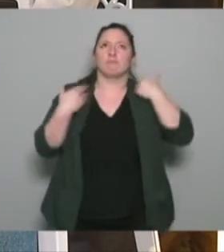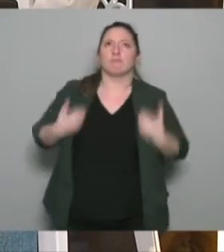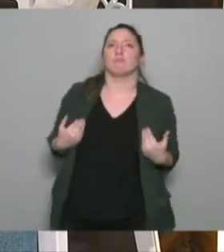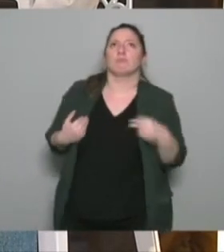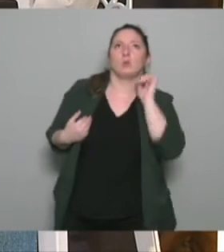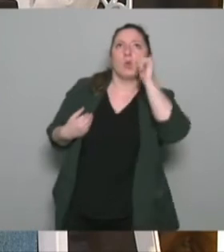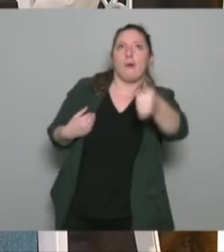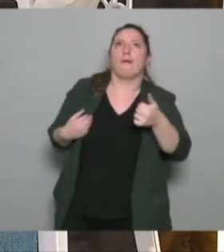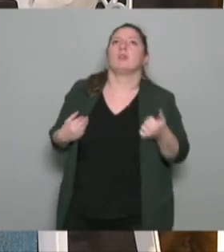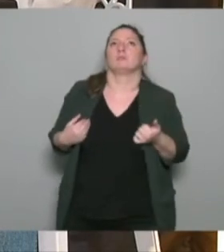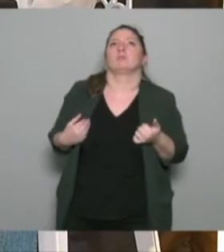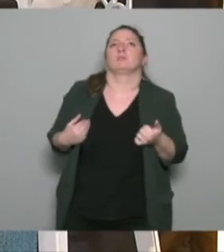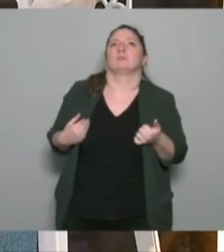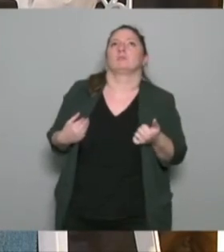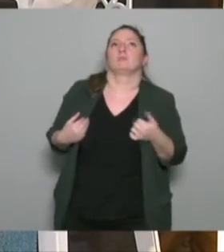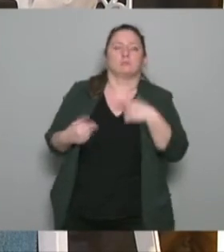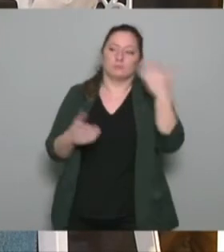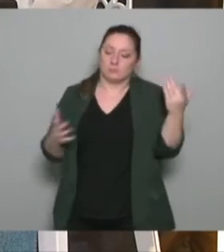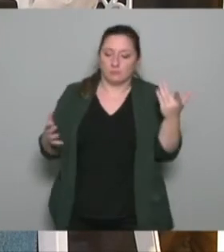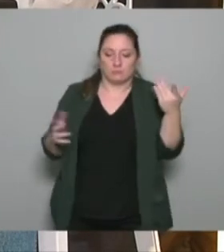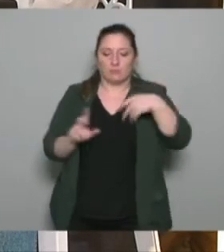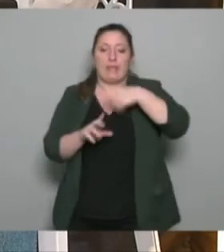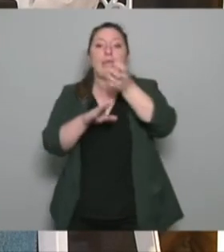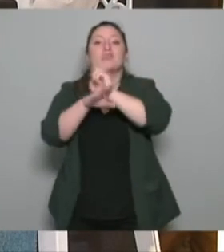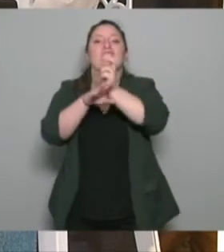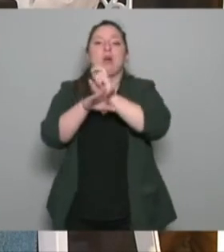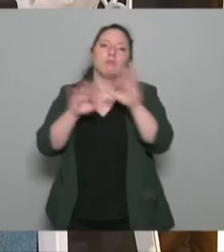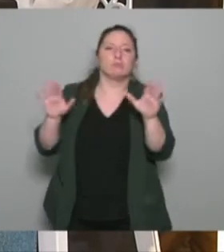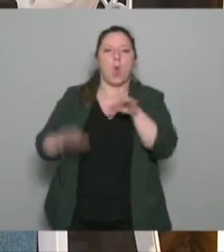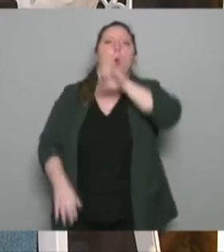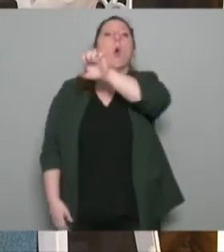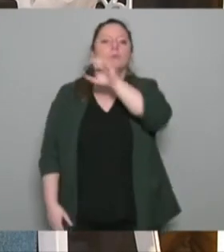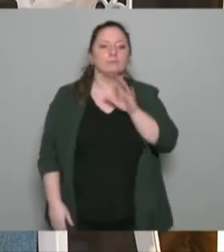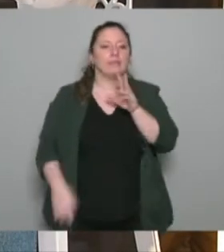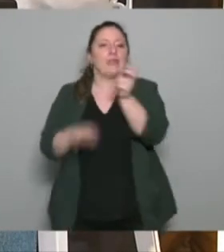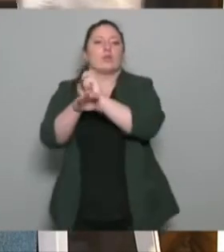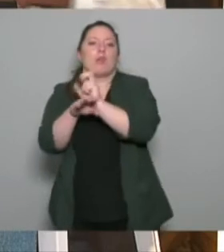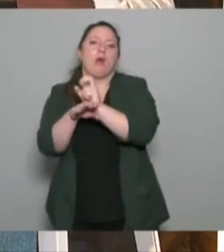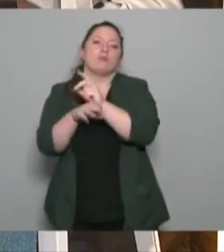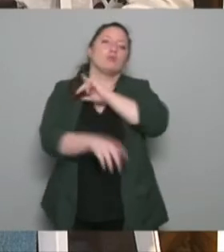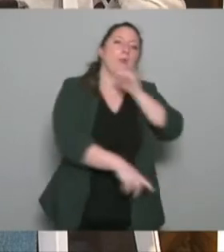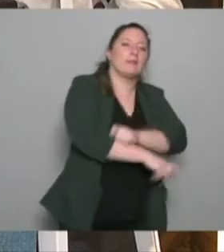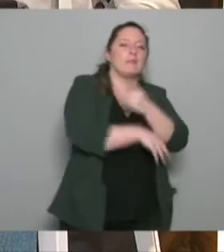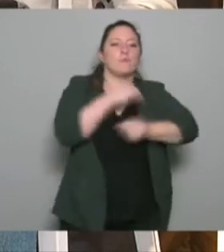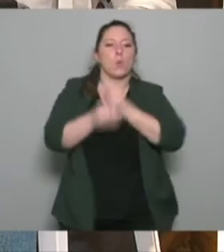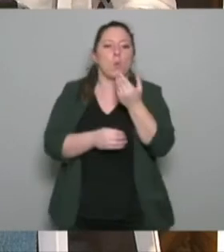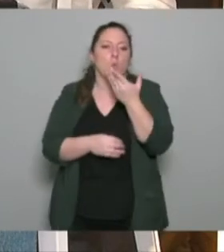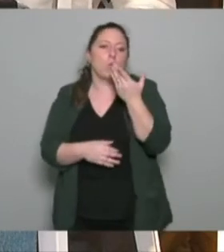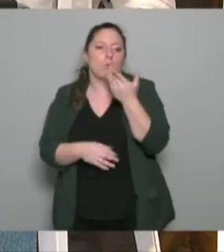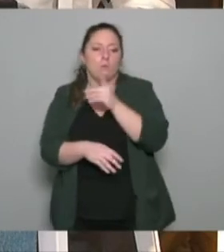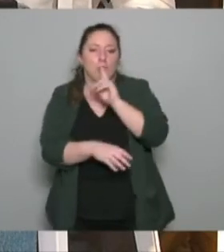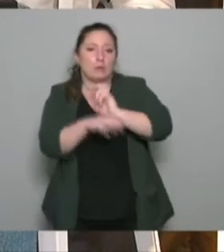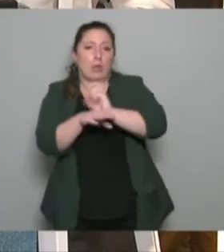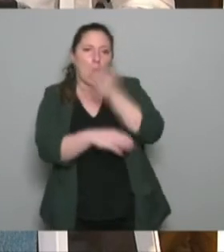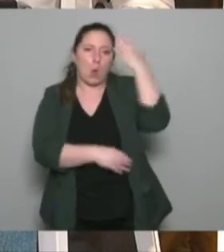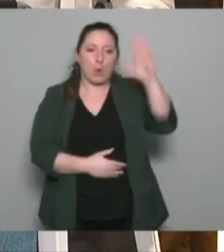on revient à l'emploi d'un éducateur je mets éducateur grand un grand E qui rassemble les deux champs vous avez plusieurs éducateurs